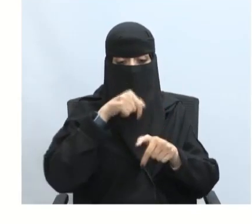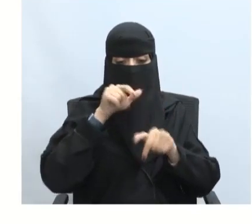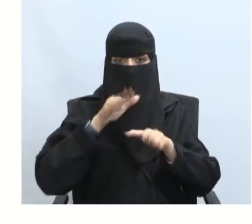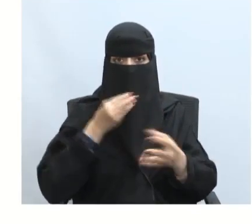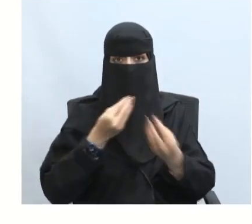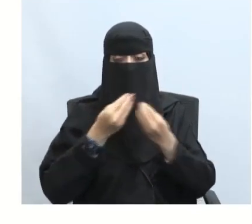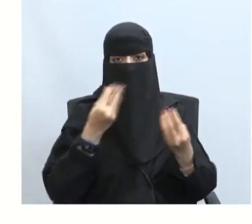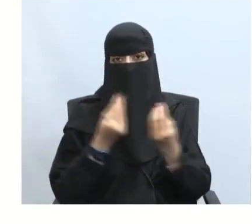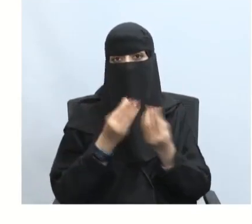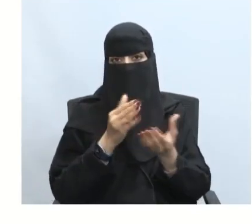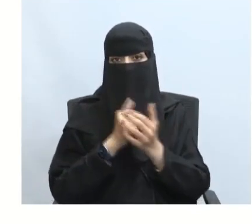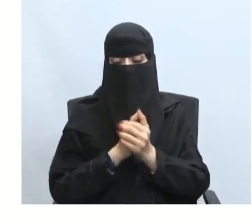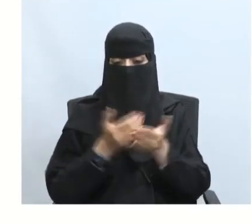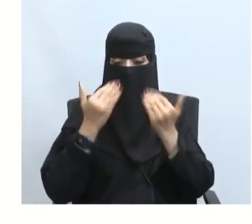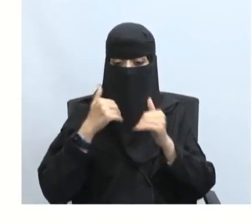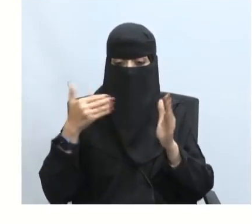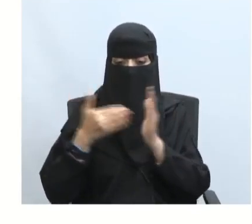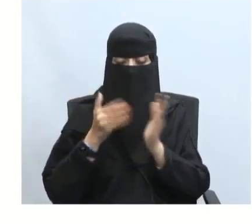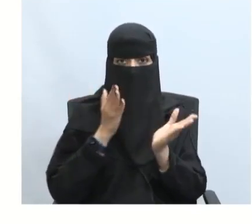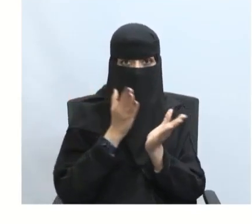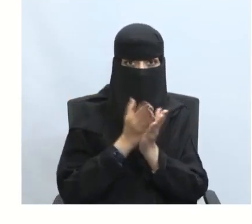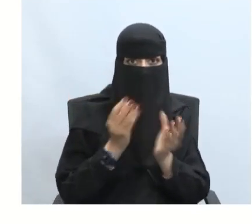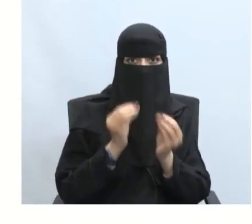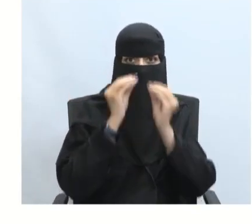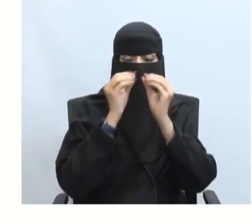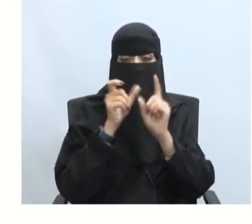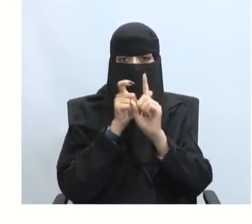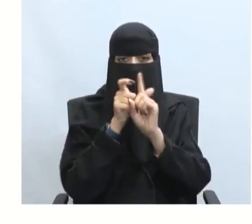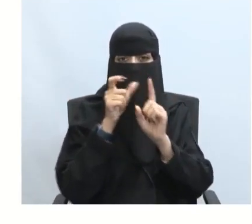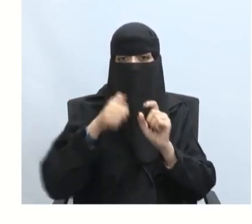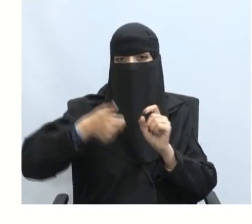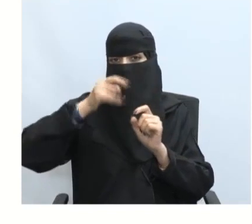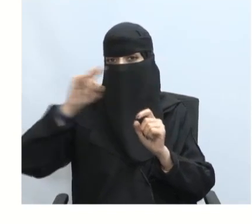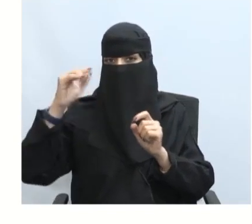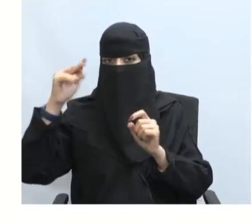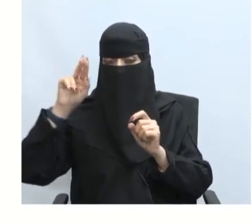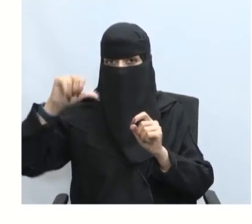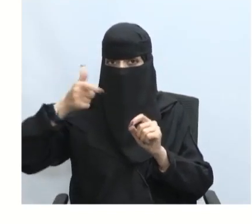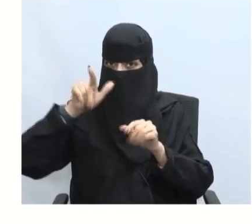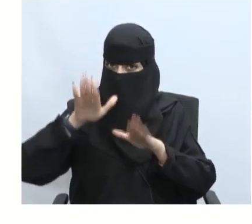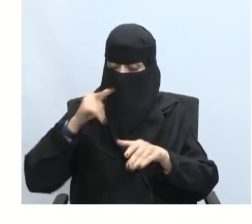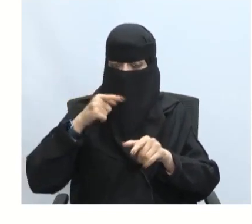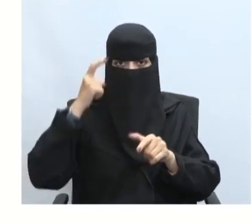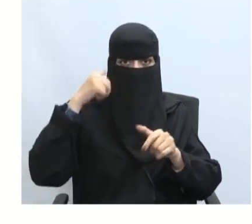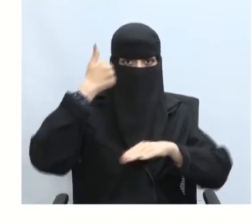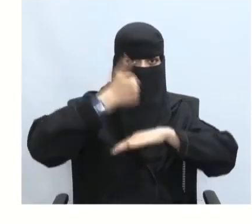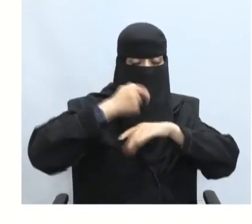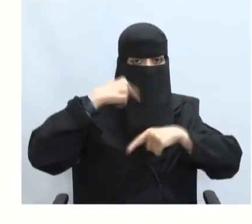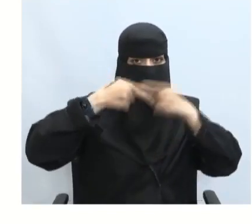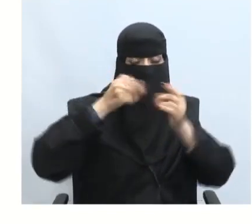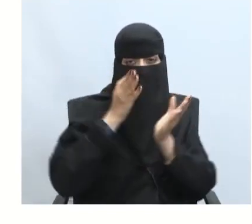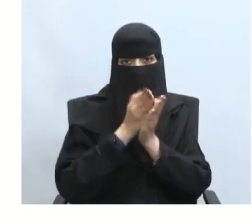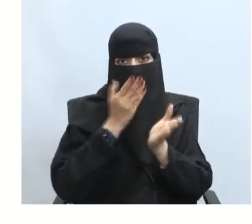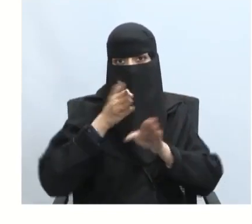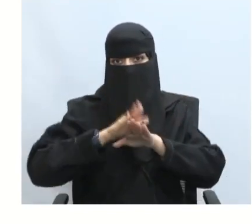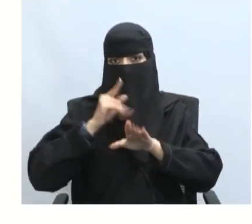الأزمة أخيرا طريقة الاحتواء طريقة الاحتواء تعتمد على هذه الطريقة